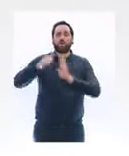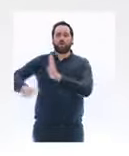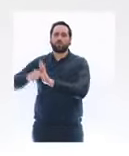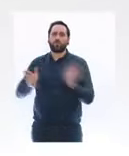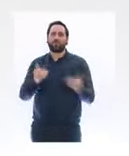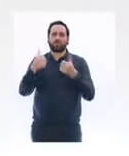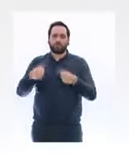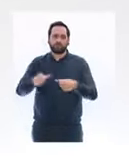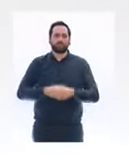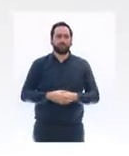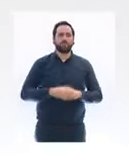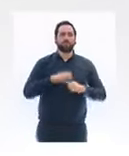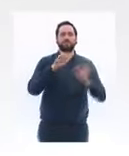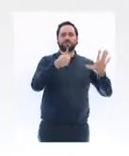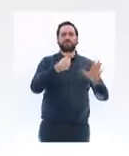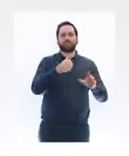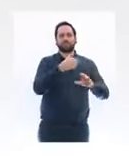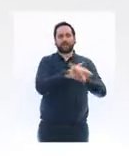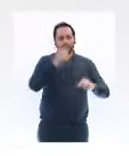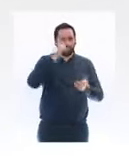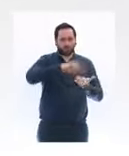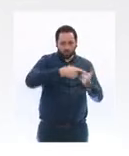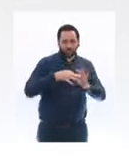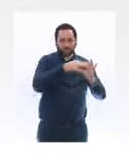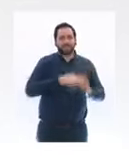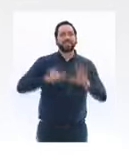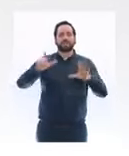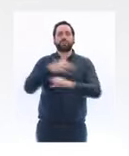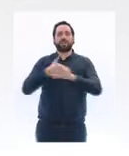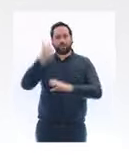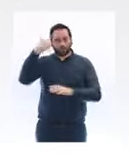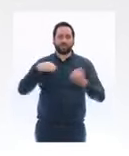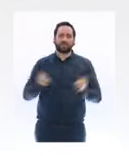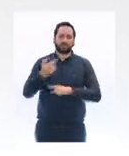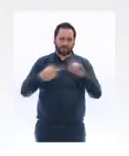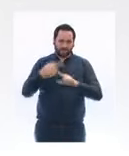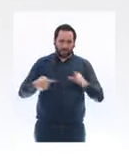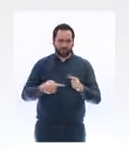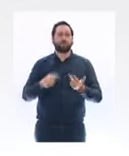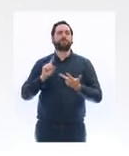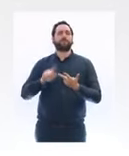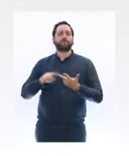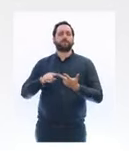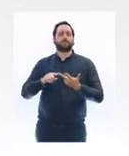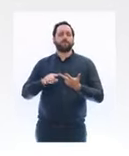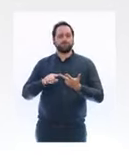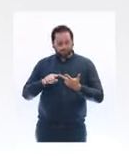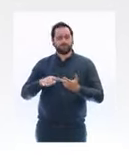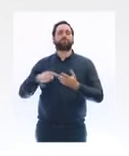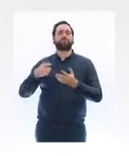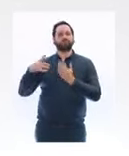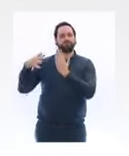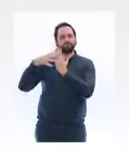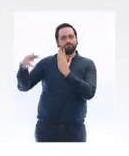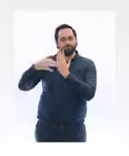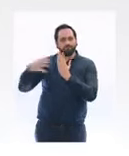solidarité, 7 milliards d'euros pour l'activité partielle dont a parlé Elisabeth Borne, 1 milliard d'euros pour les exonérations de cotisations sociales,